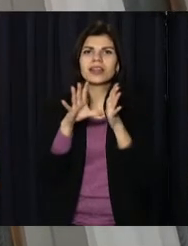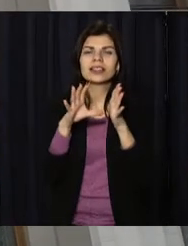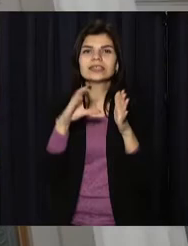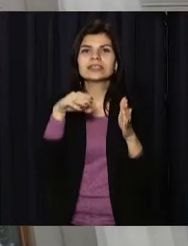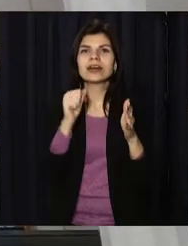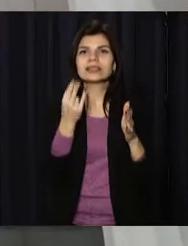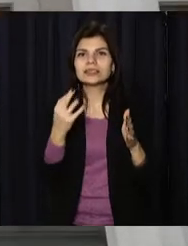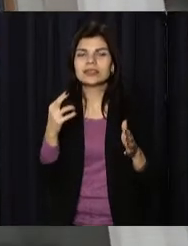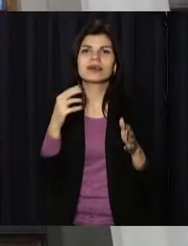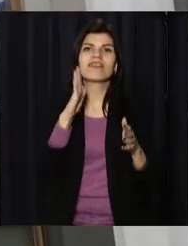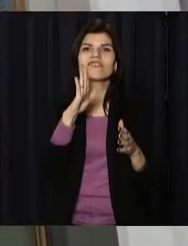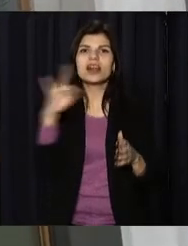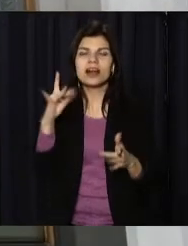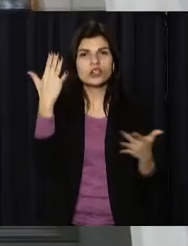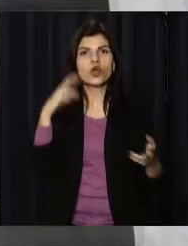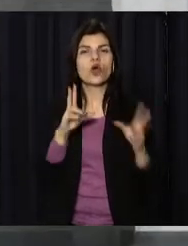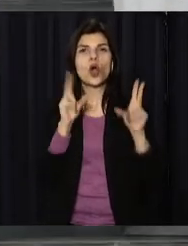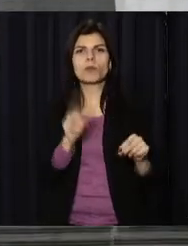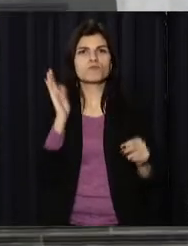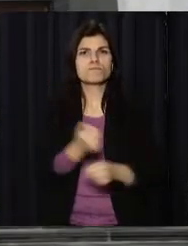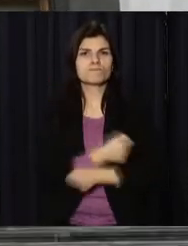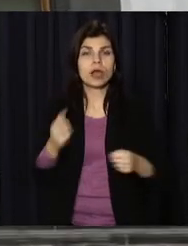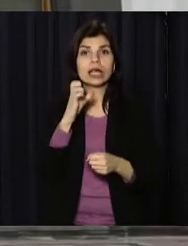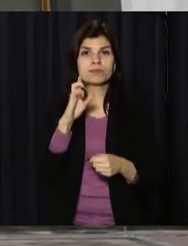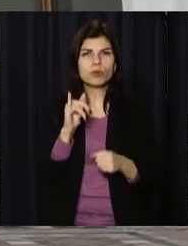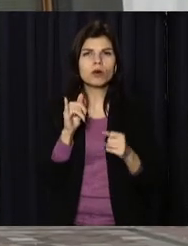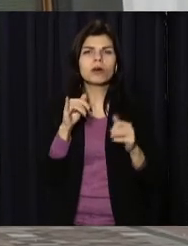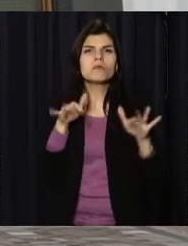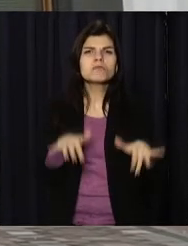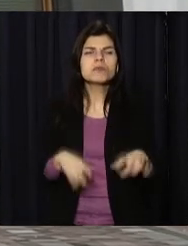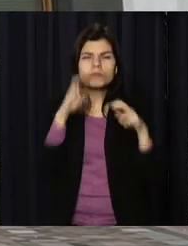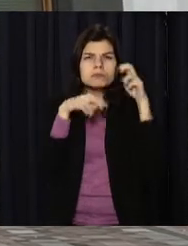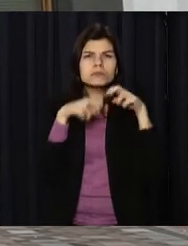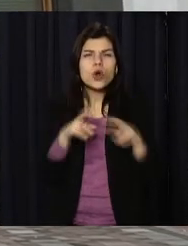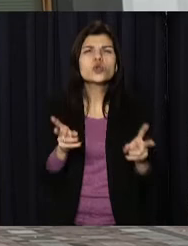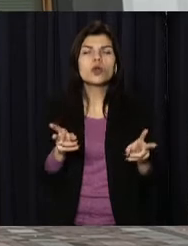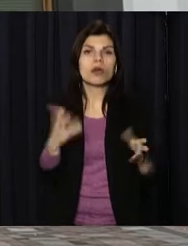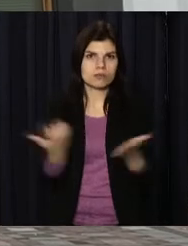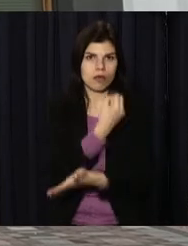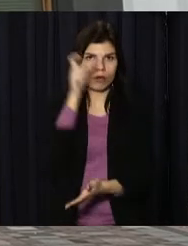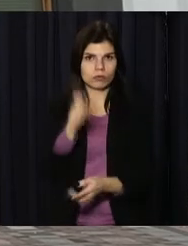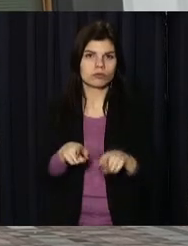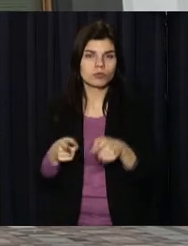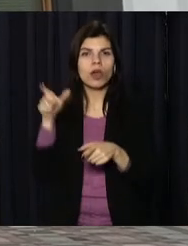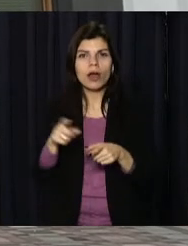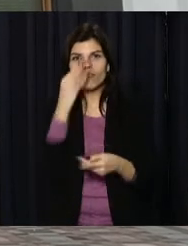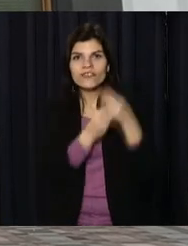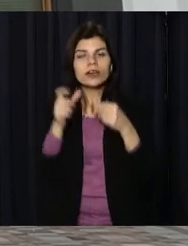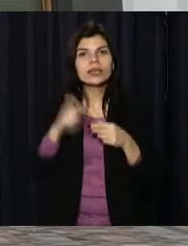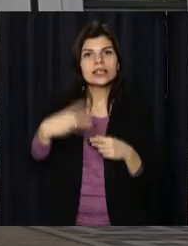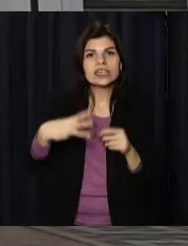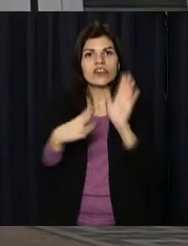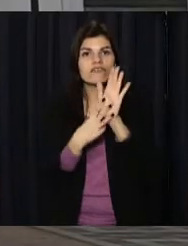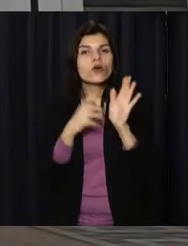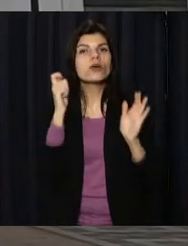повідомив про це, зателефонувавши до поліції. Працівники СБУ встановили особу чоловіка та затримали його. Фейковим підрівником